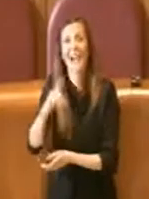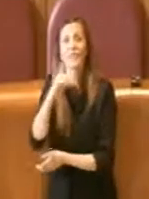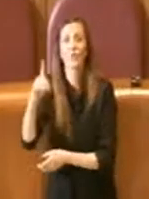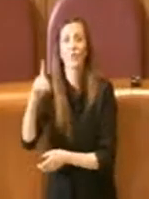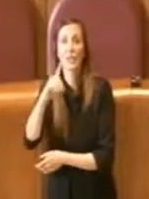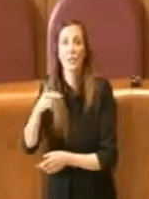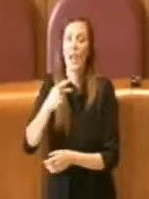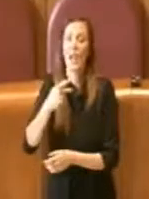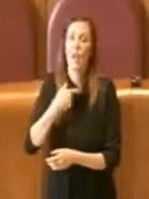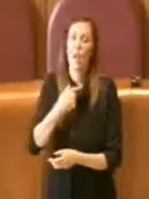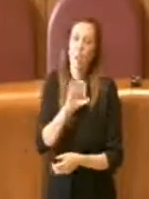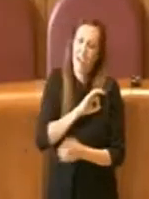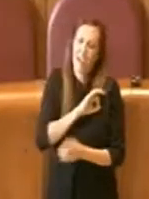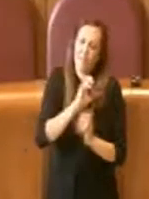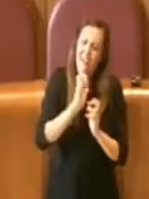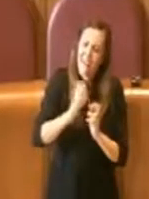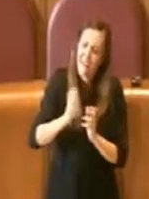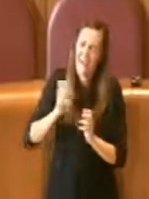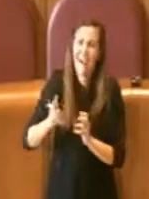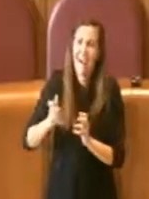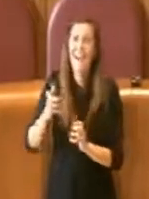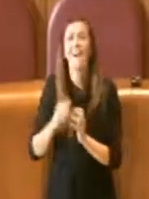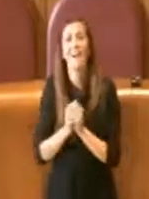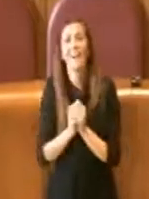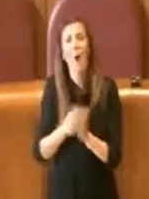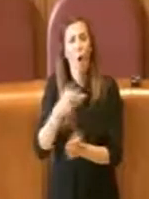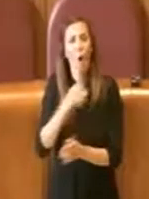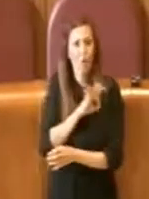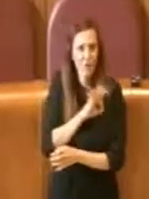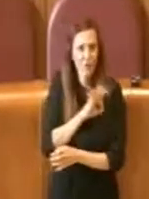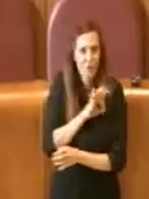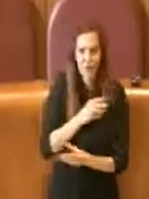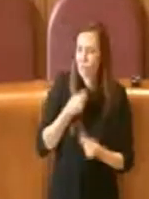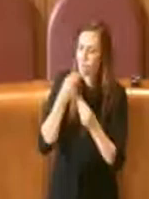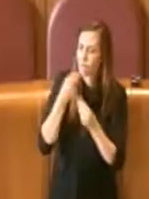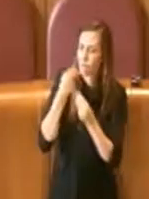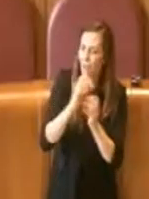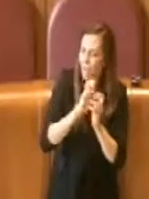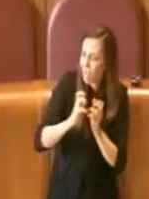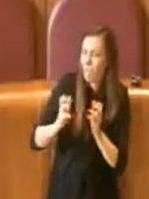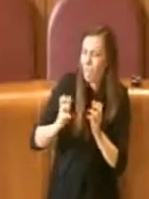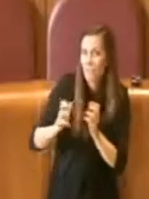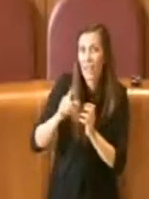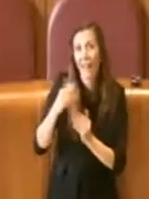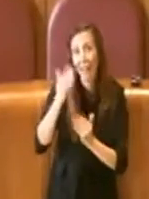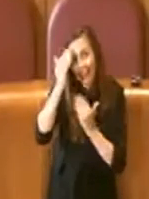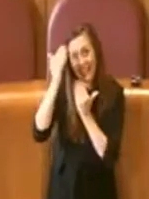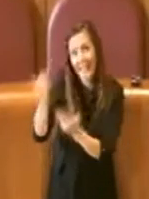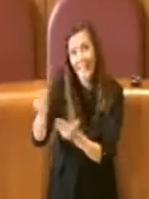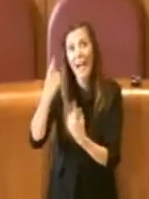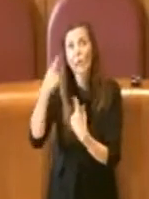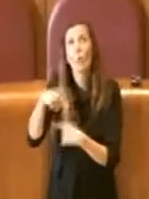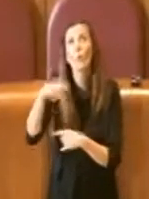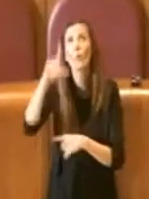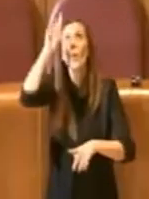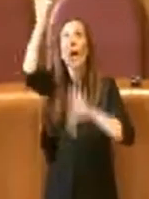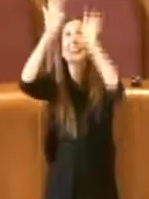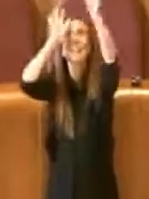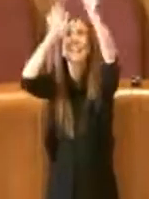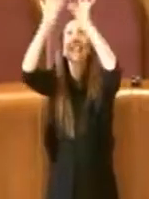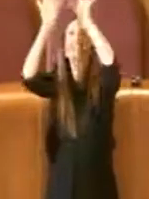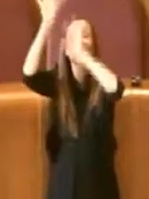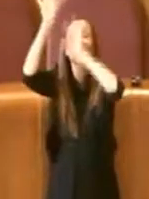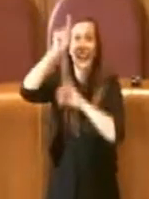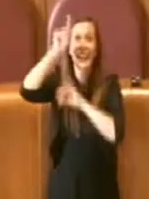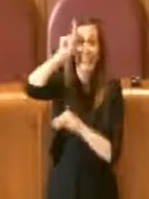Nastri d'Argento, Leone d'Oro alla Carriera, Onorificenze e Al Merito Ricevute, gli è stato dedicato persino un asteroide. E parlando di stelle,